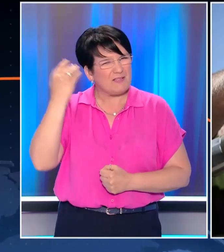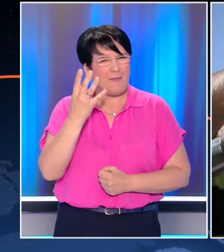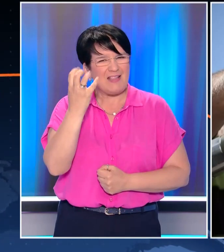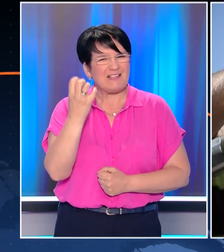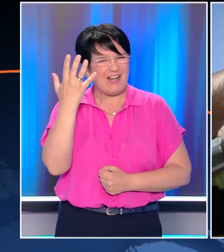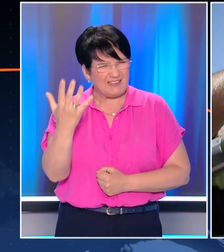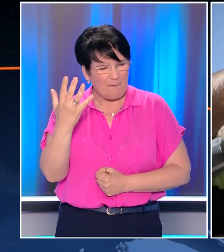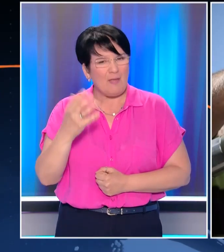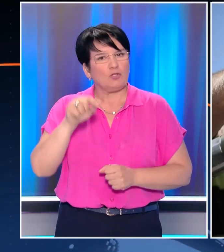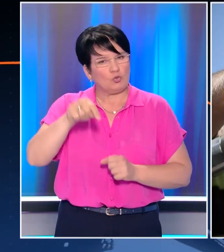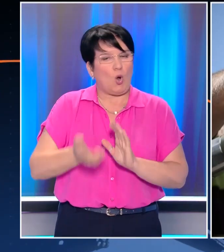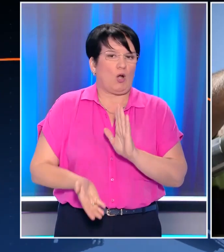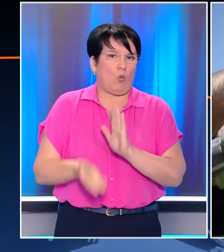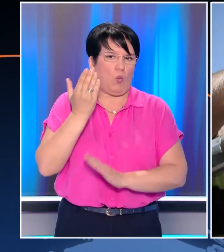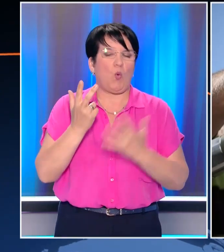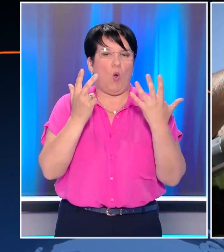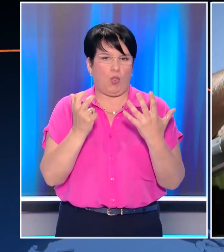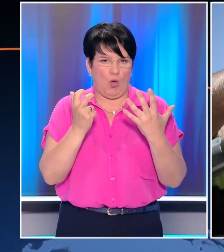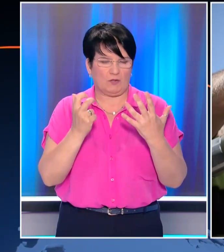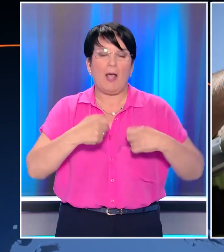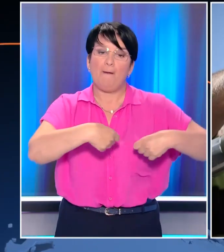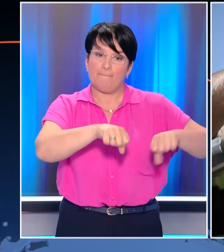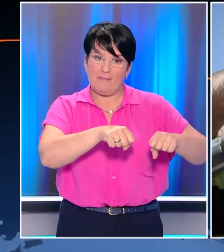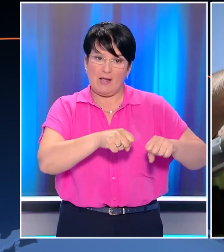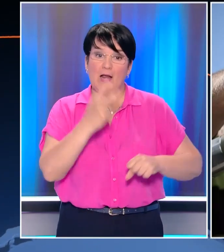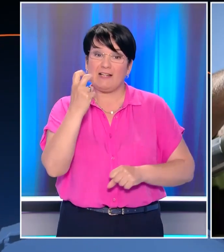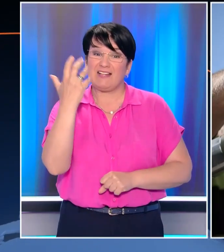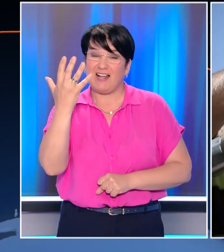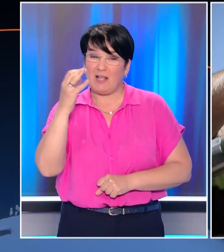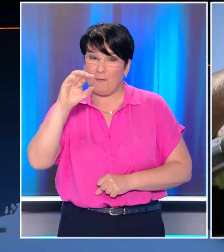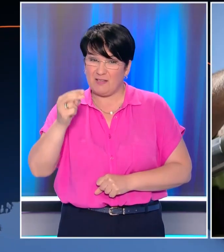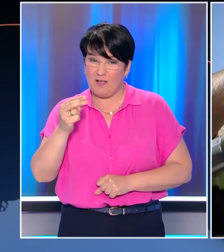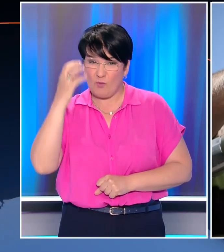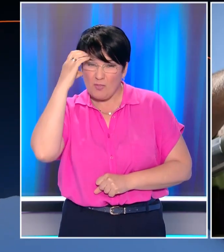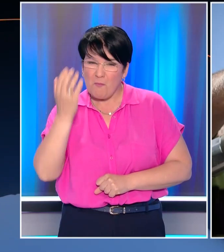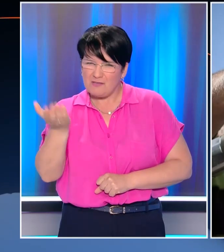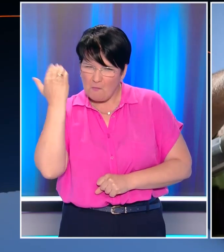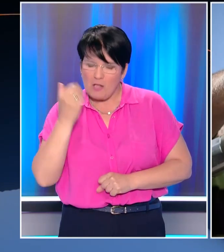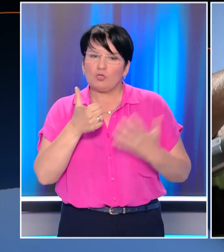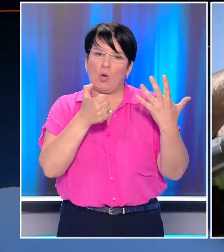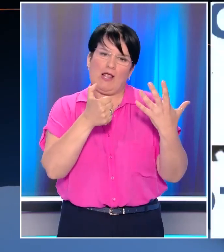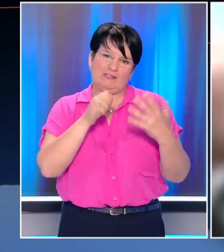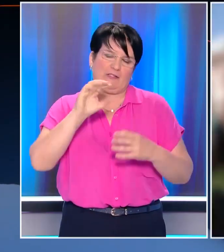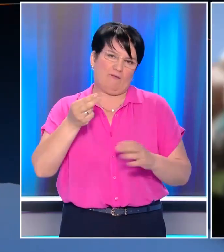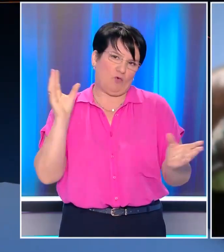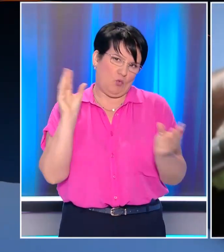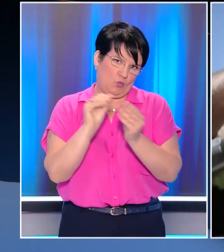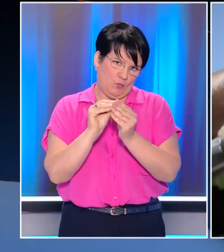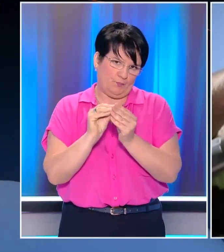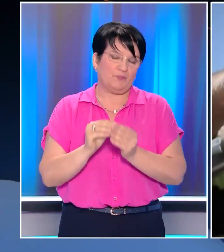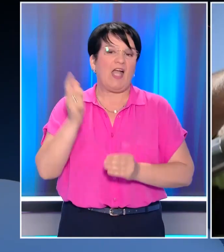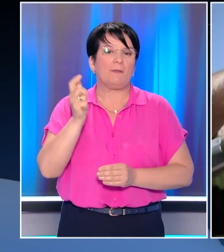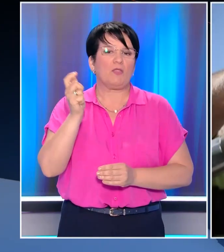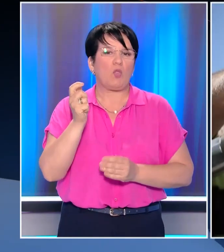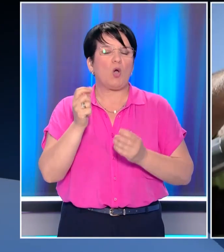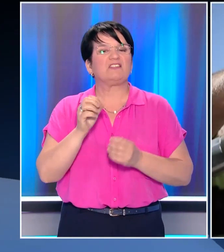80 ευρώ από τα 45 ευρώ του πρώτου Φιουελπάς, ενώ οι διοκτήτες μοτοσυκλετών θα λάβουν 60 ευρώ από τα 35 ευρώ σήμερα. Η επιδότηση για